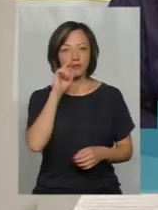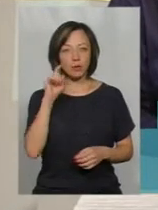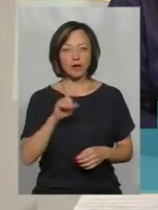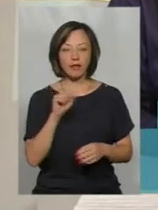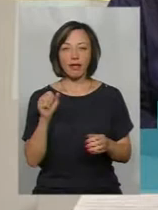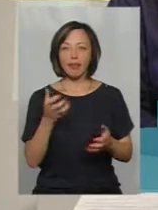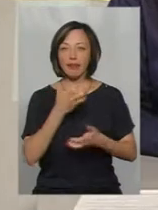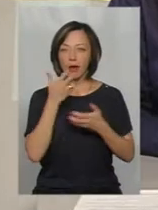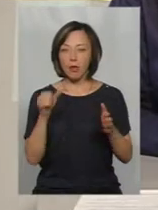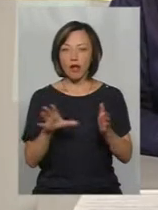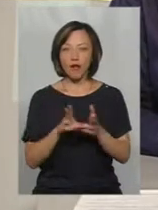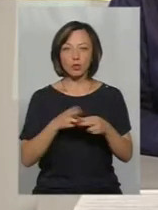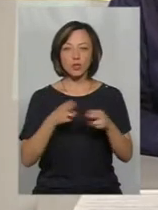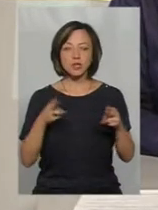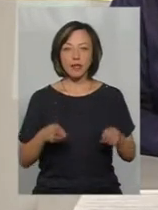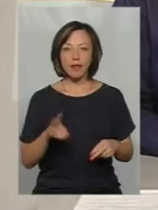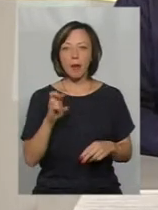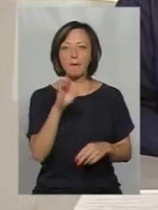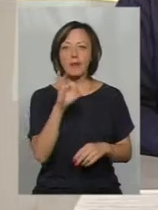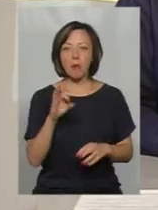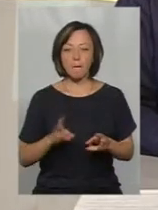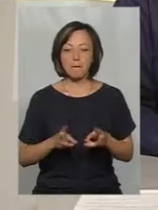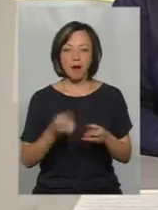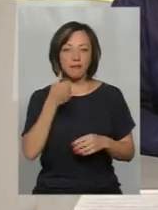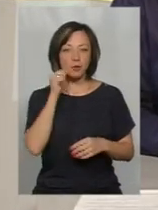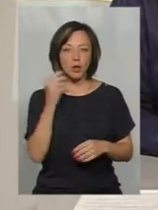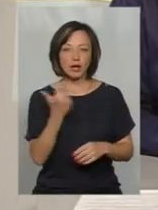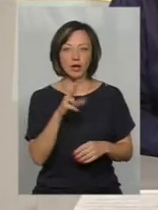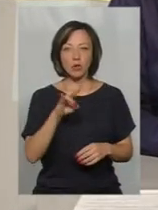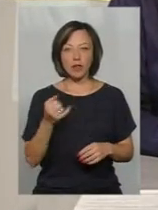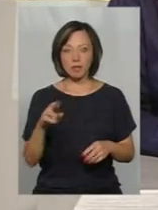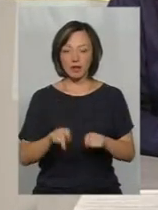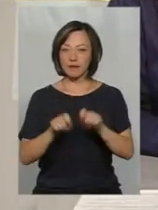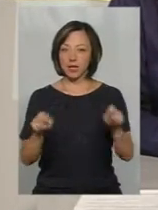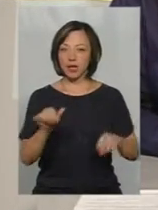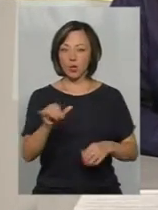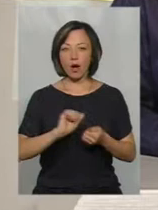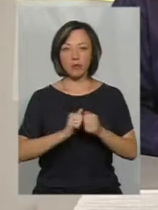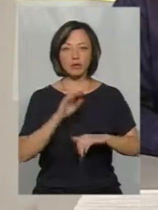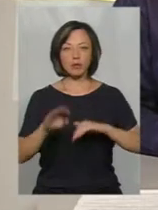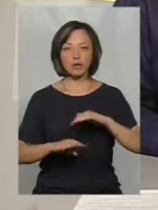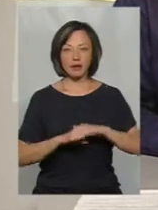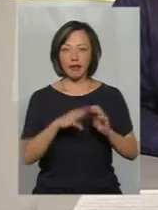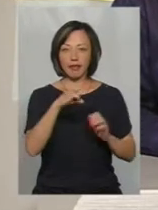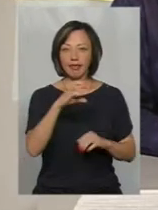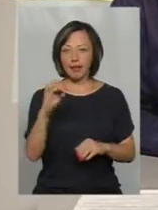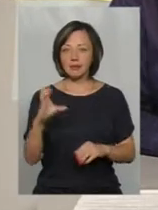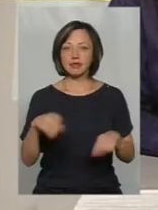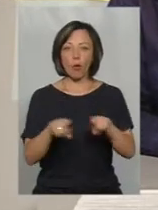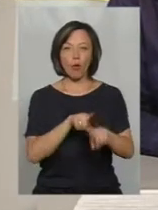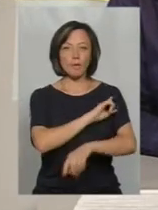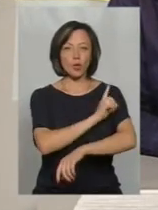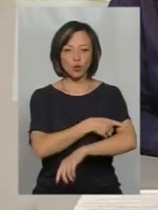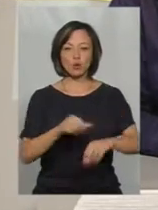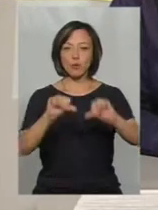теплоелектростанцію на біопаливі вчора, 3 липня, відкрили у Кам'янці-Подільському. Тест такої потужності